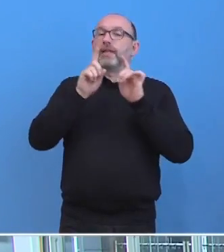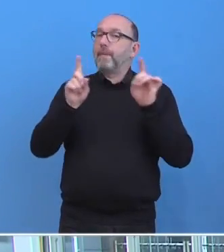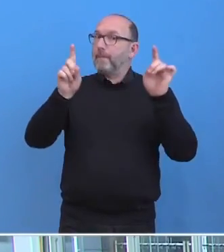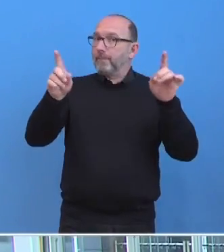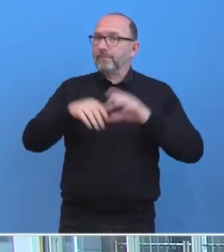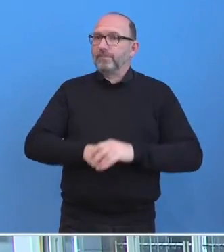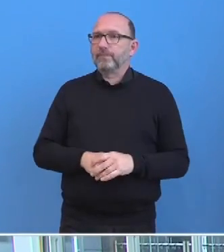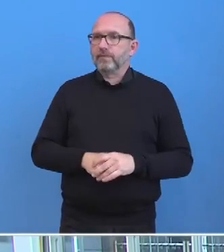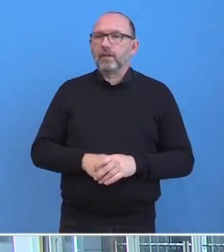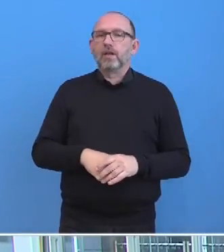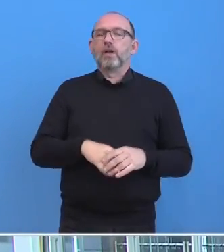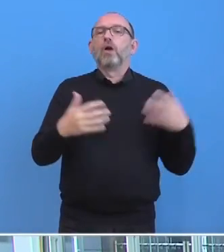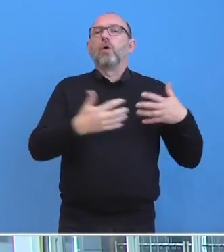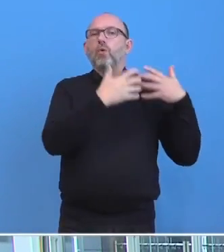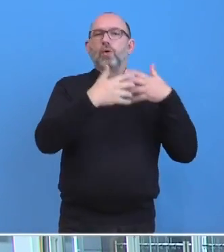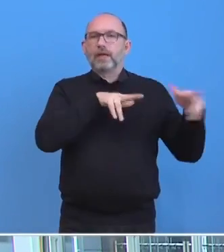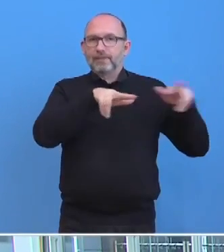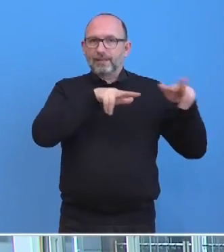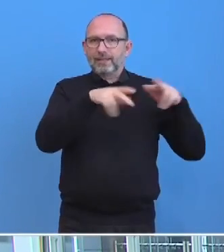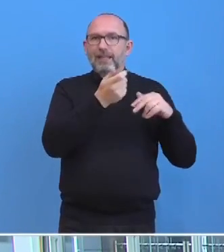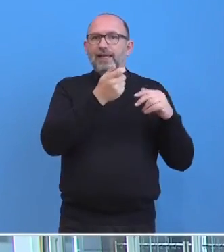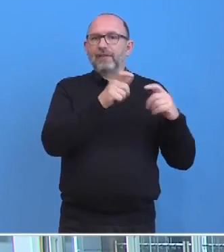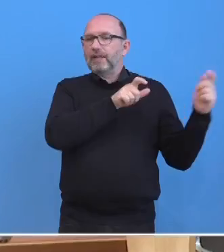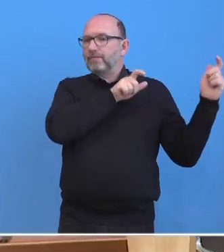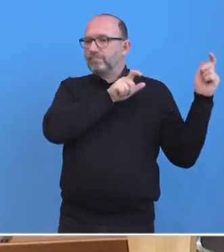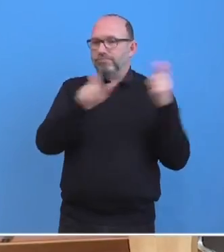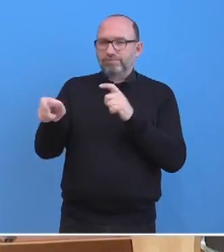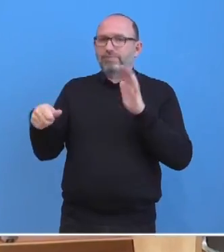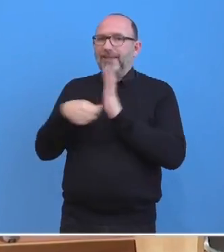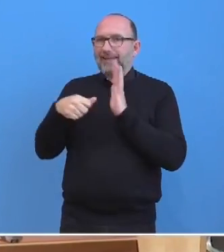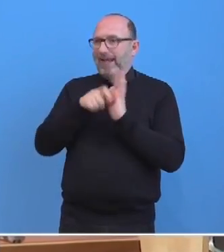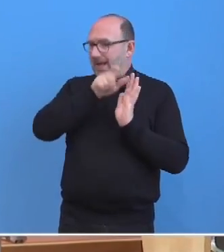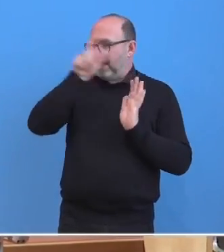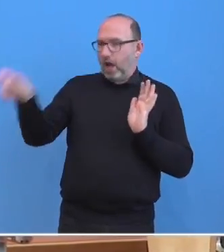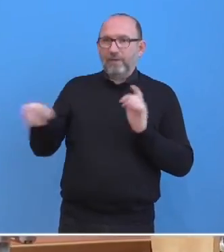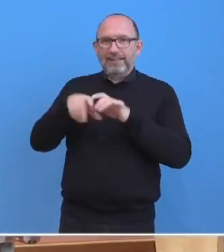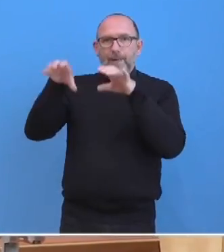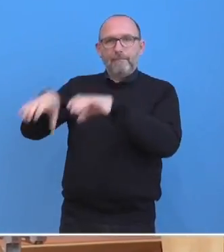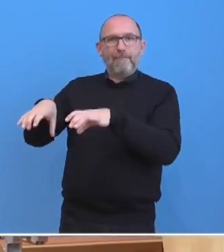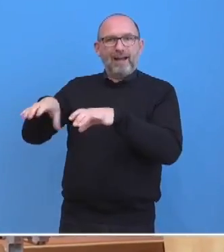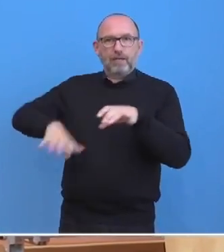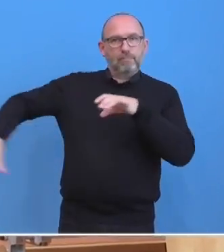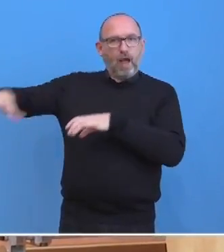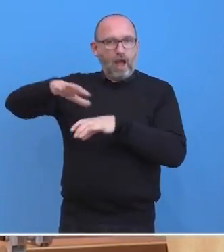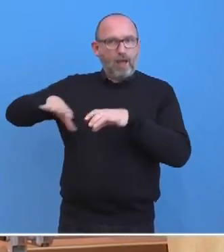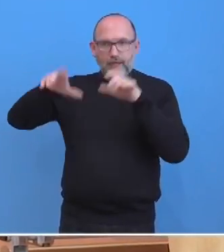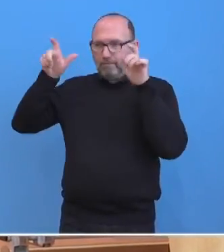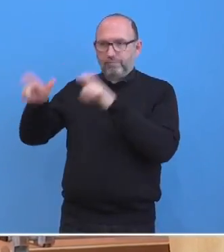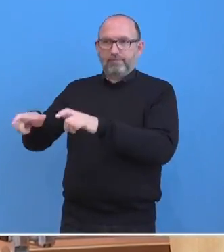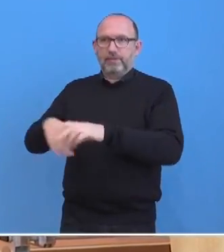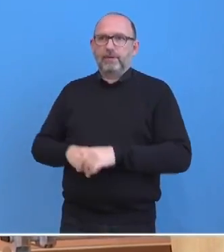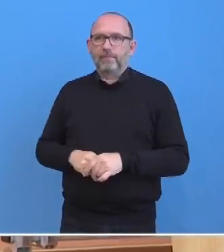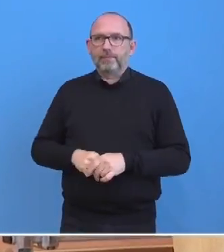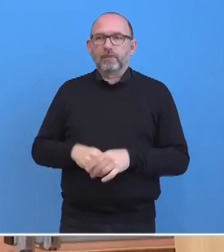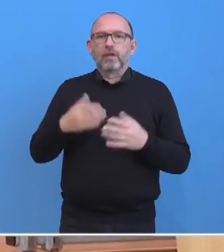US-Regierung hat gestern Finanzsanktionen gegen Iran verengt, den gesamten Bankensektor im Iran, was die Einfuhr von